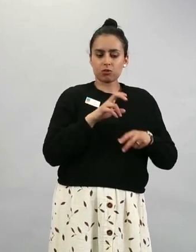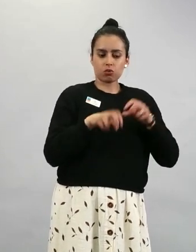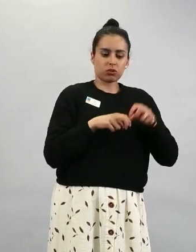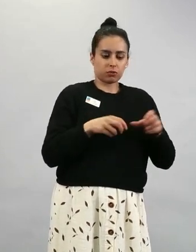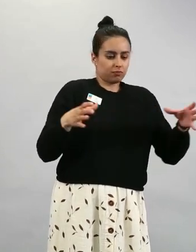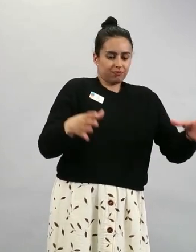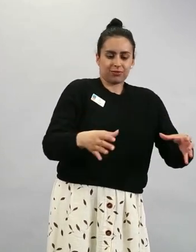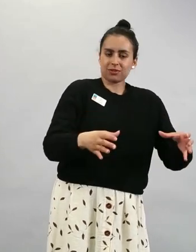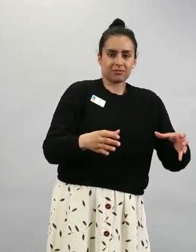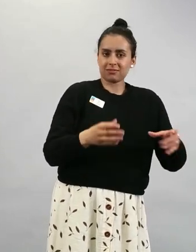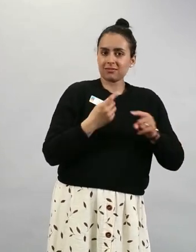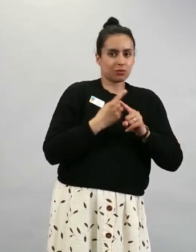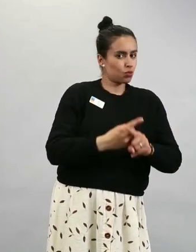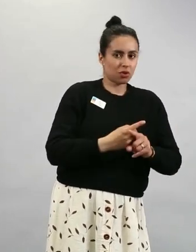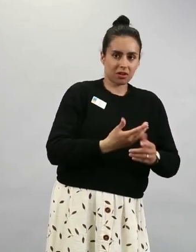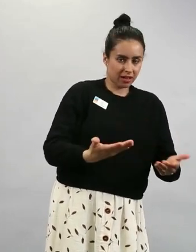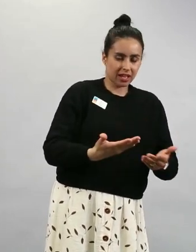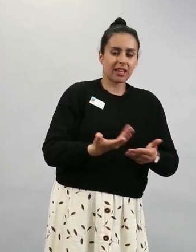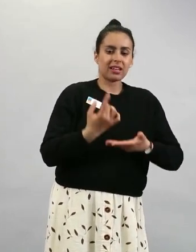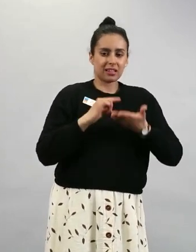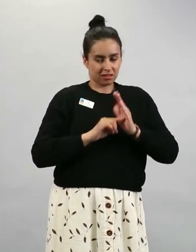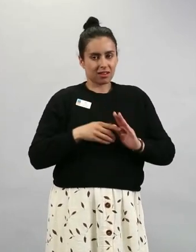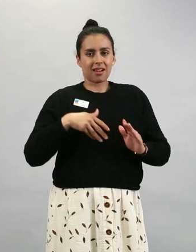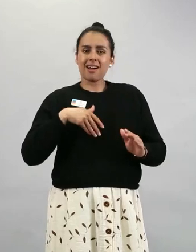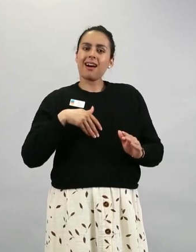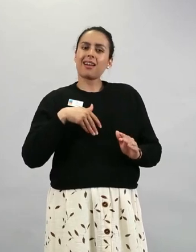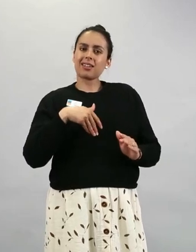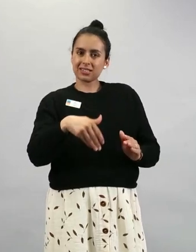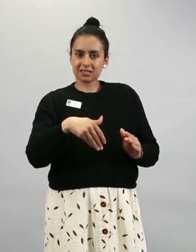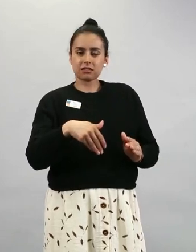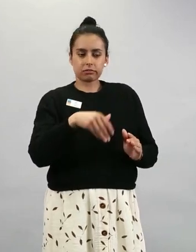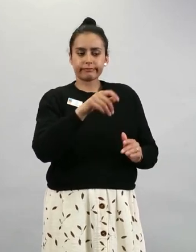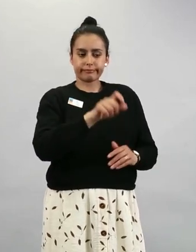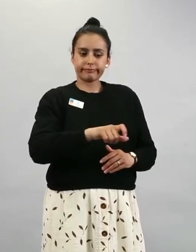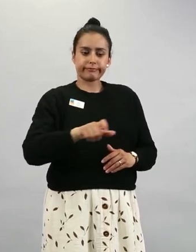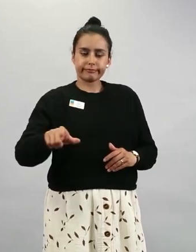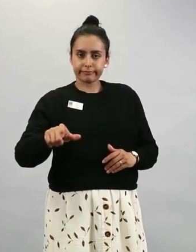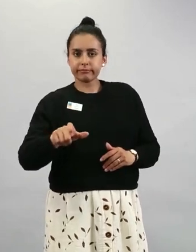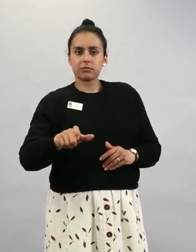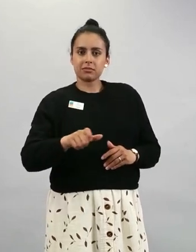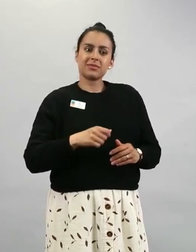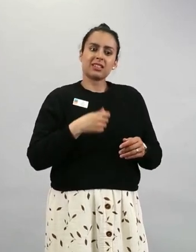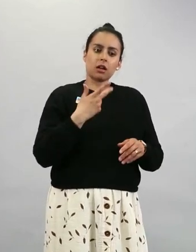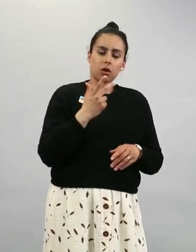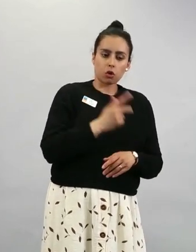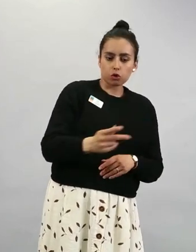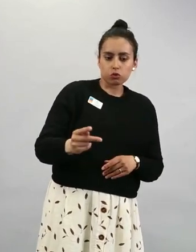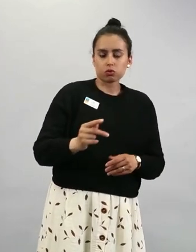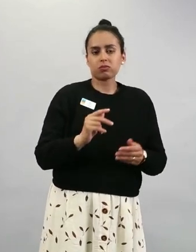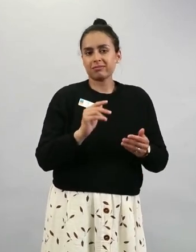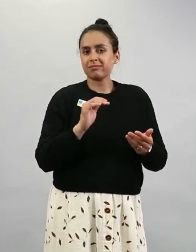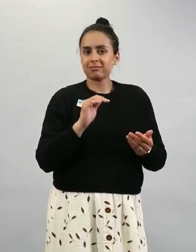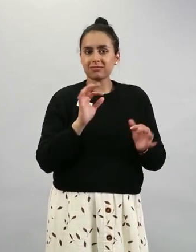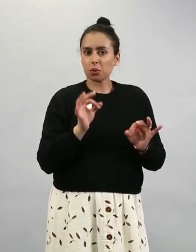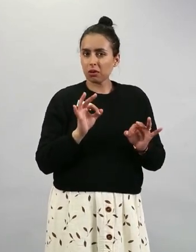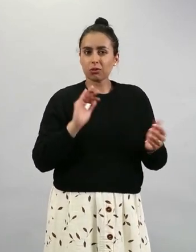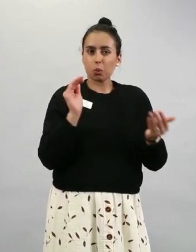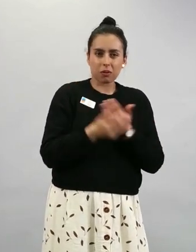raskaana olevien rokottamisen tehosta ja rokottamisen turvallisuudesta kertyy tässä koko ajan